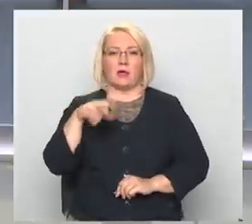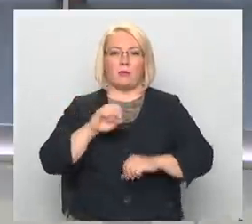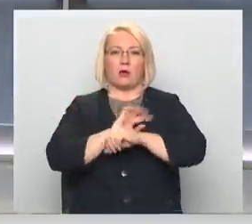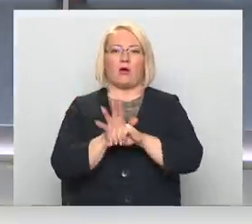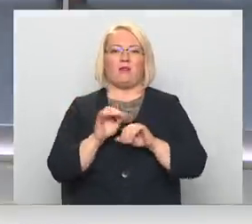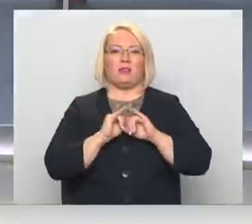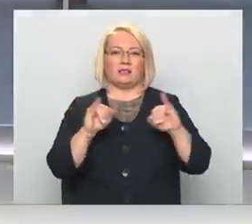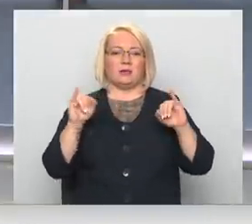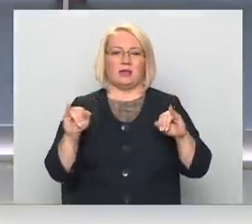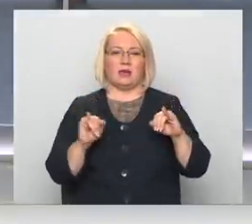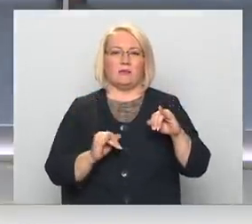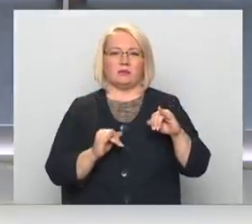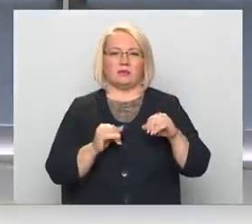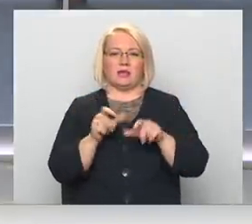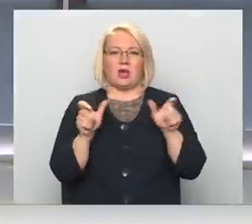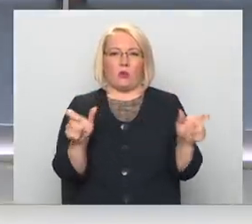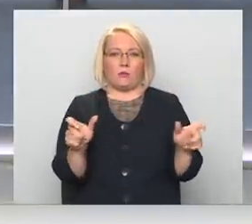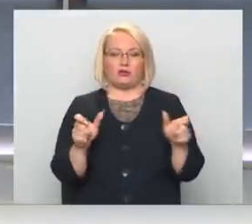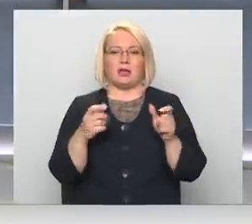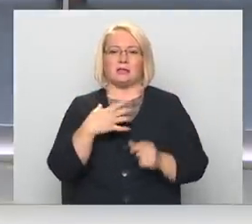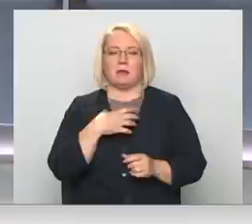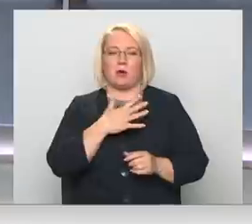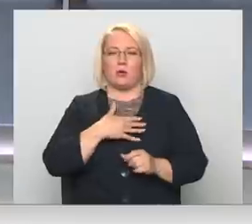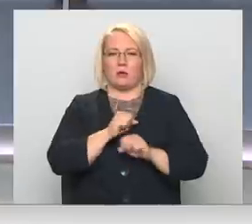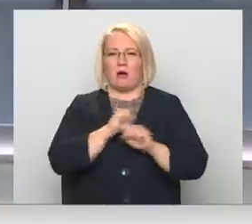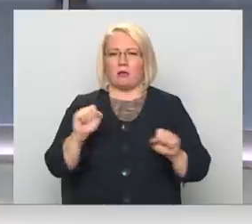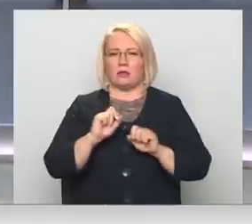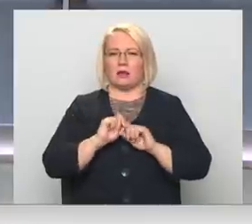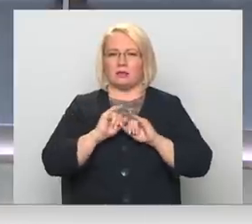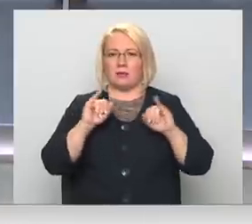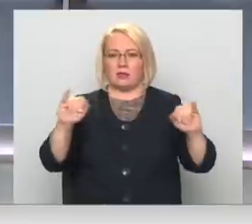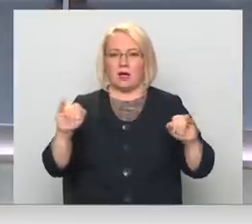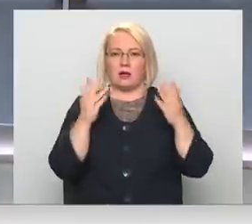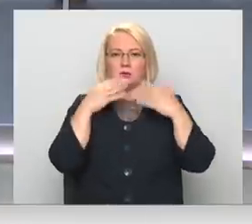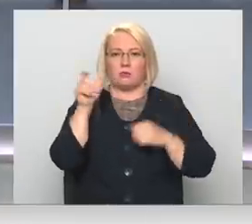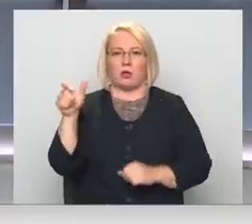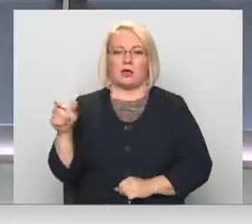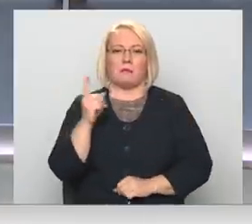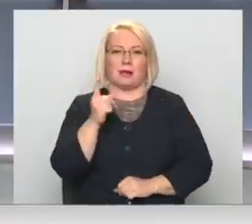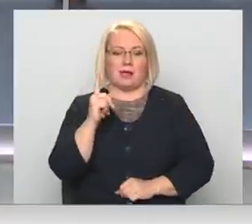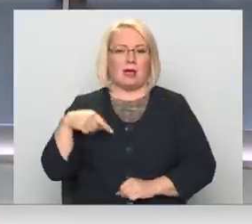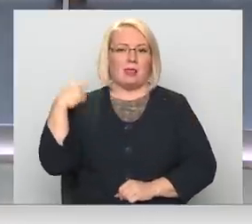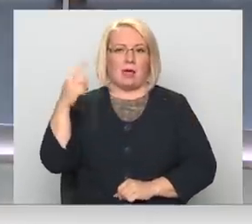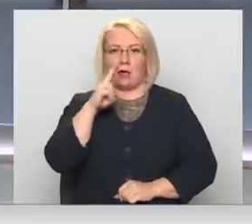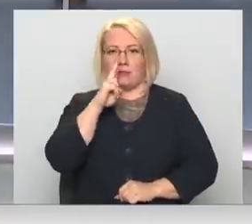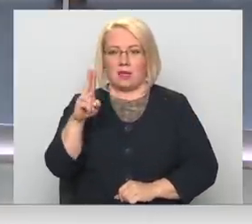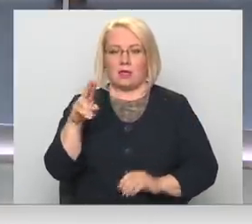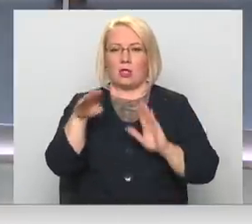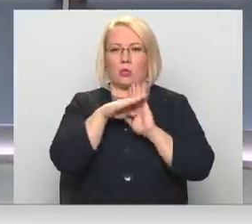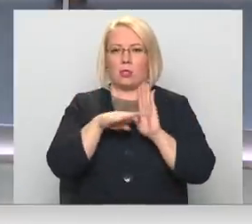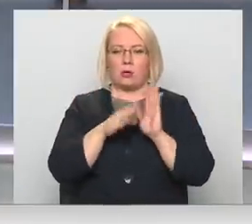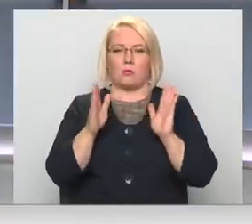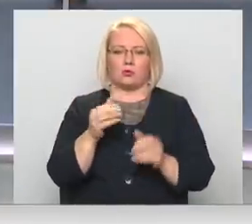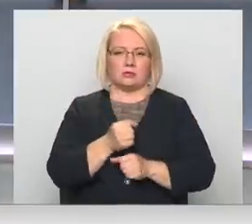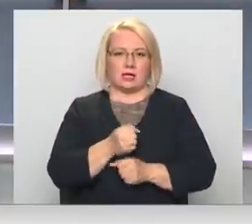izplatības ierobežošanu. Tā kā slimības trauģi izplatās, politiķi brīdinājuši, ka no nākamās nedēļas noteikumi būs